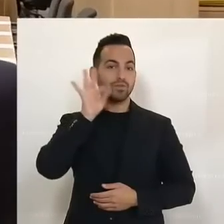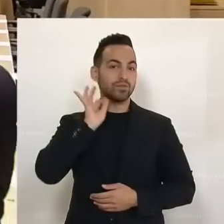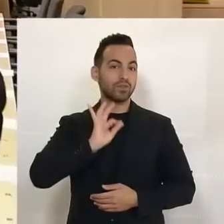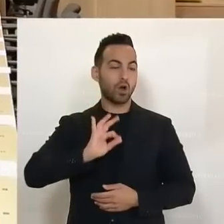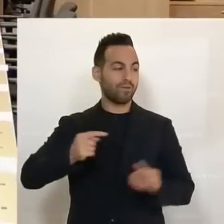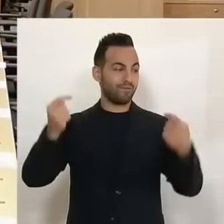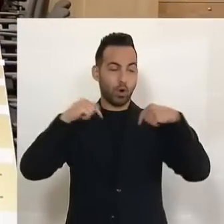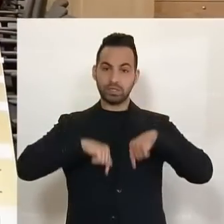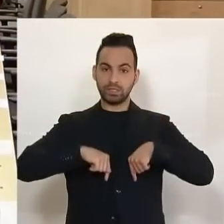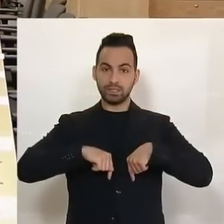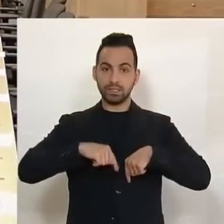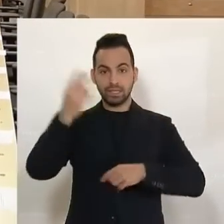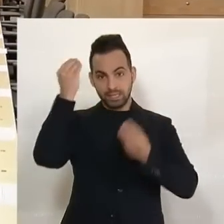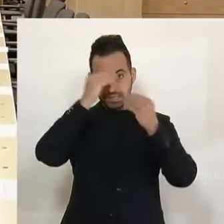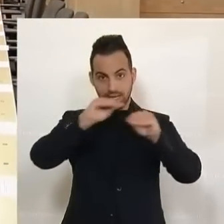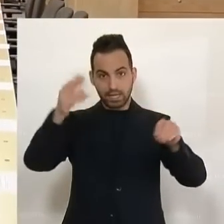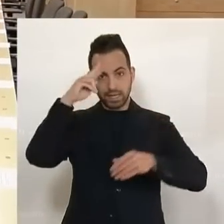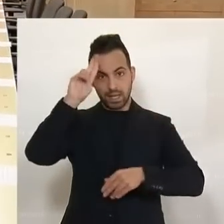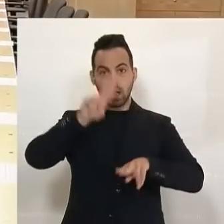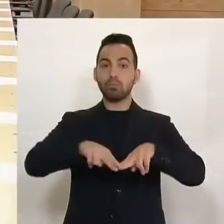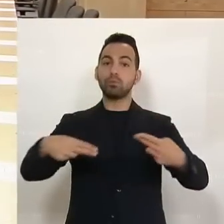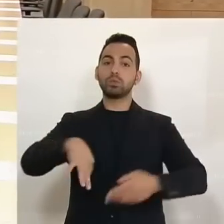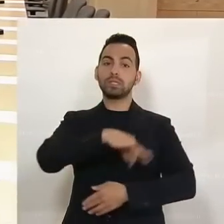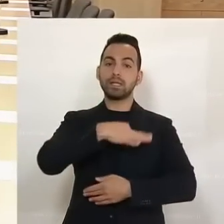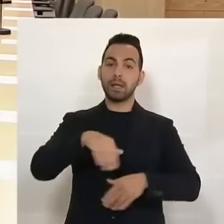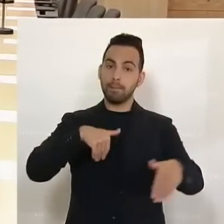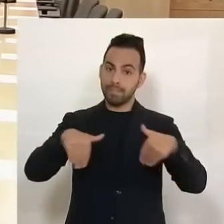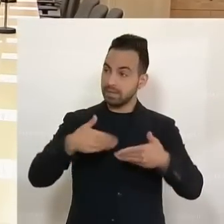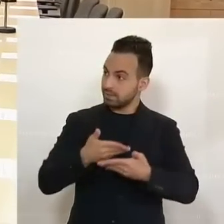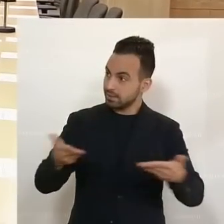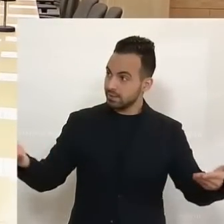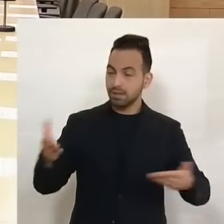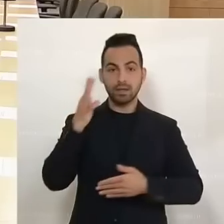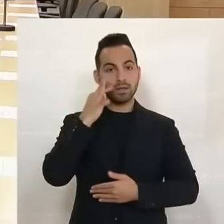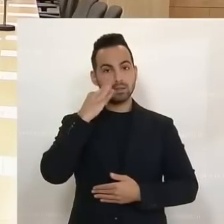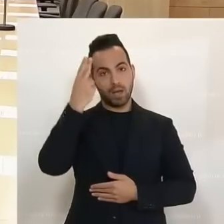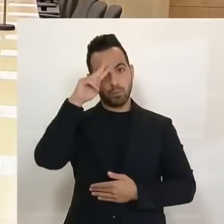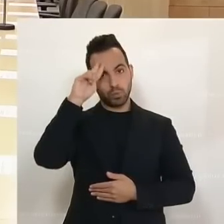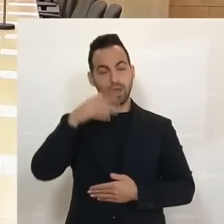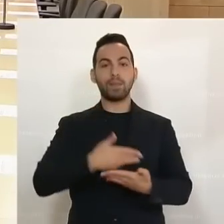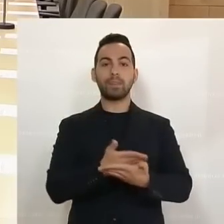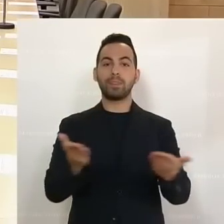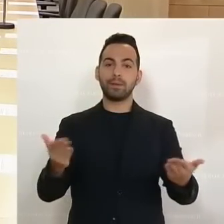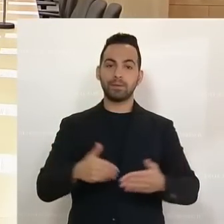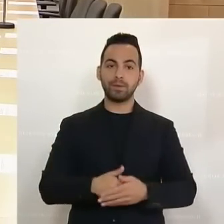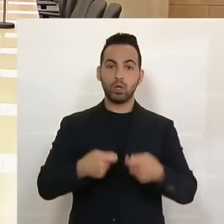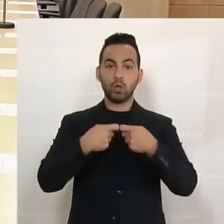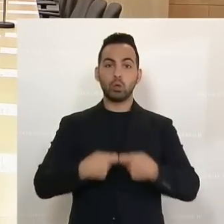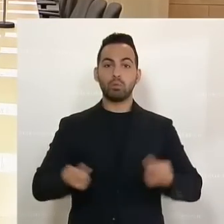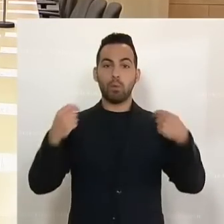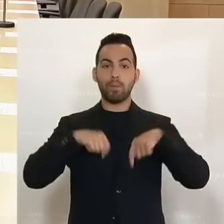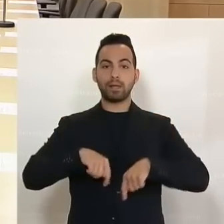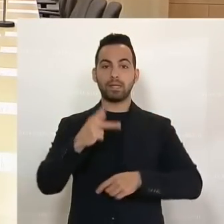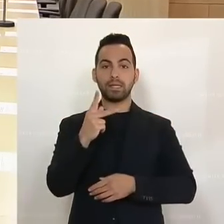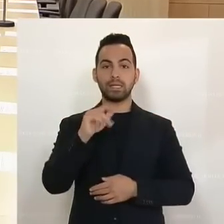Susanne Fürst, FPÖ, setzt fort. Sehr Bundeskanzler, sehr geehrte Minister, sehr geehrte Damen und Herren, ich darf im Namen vom Klubobmann Herbert